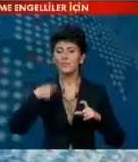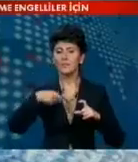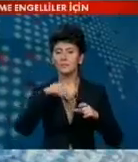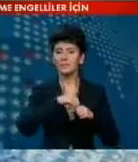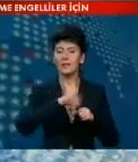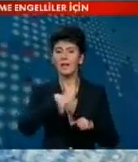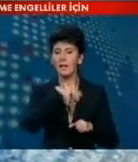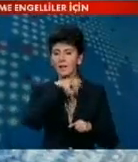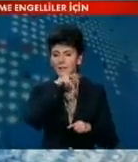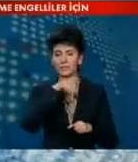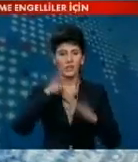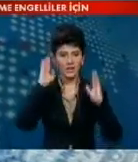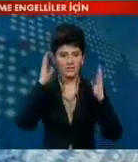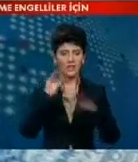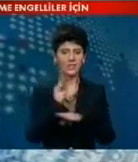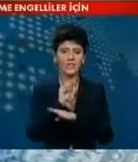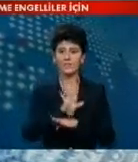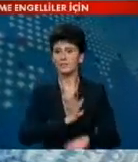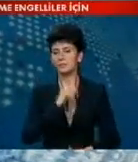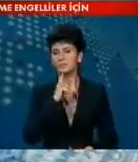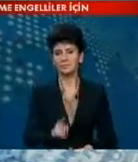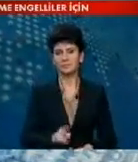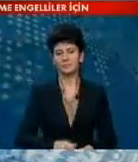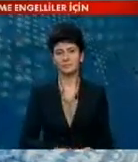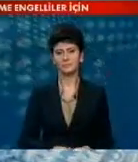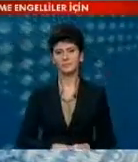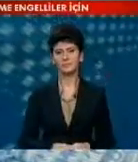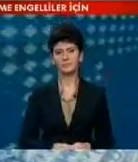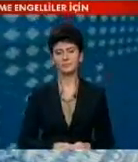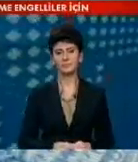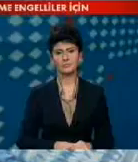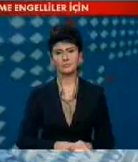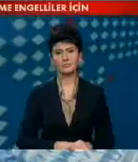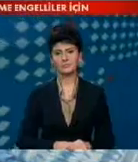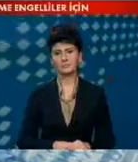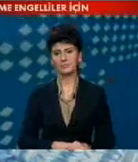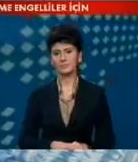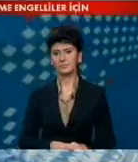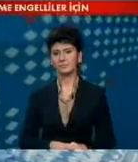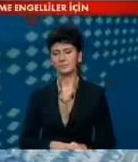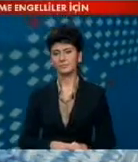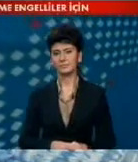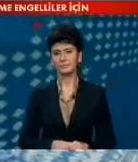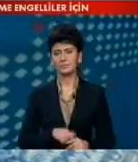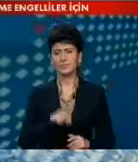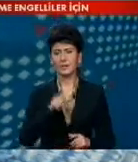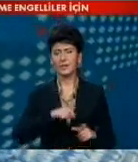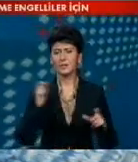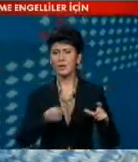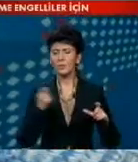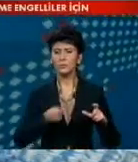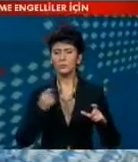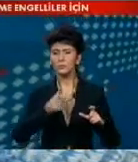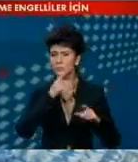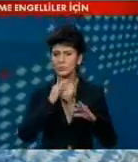ve Develer de katıldı. Davul zurnanın bir takımını öne verin. Bu da şu anda Davul zurnanın öne geçmesini belli.